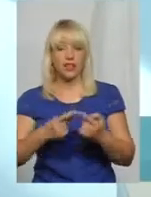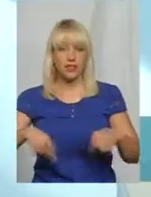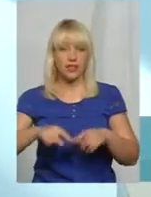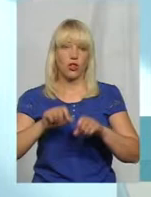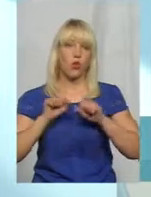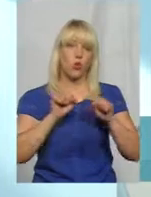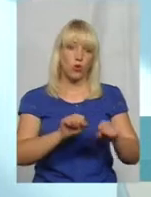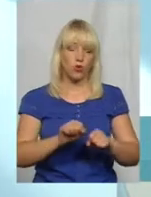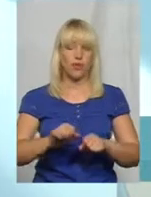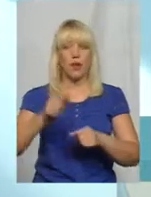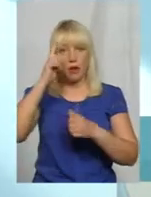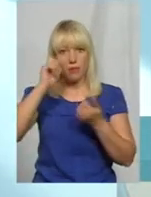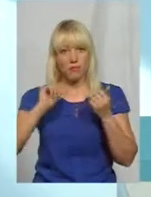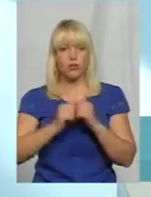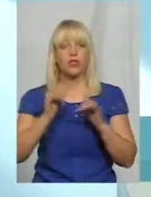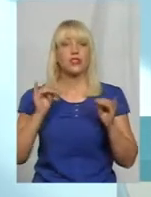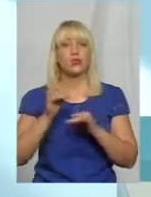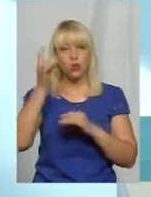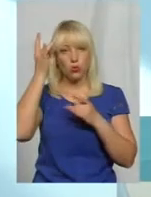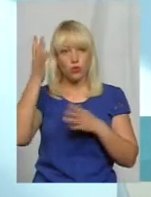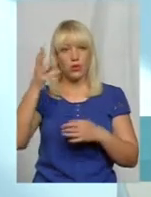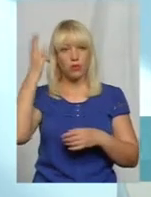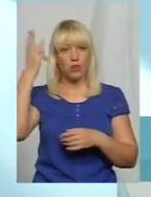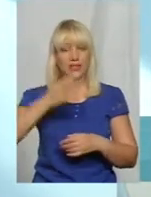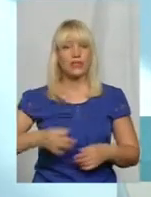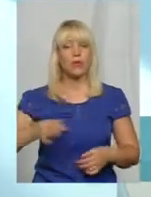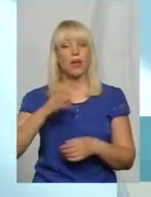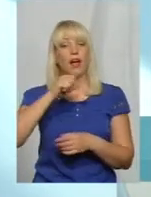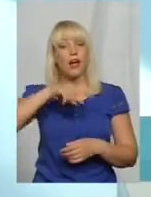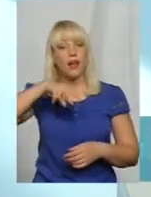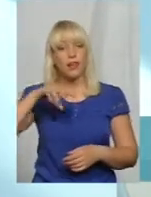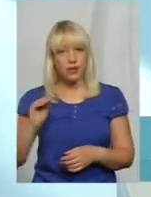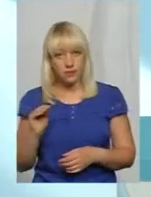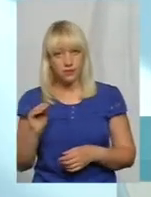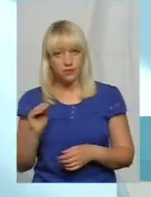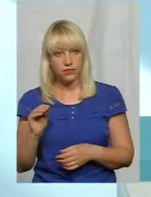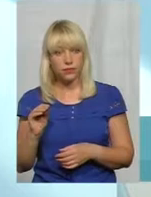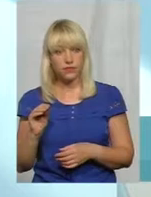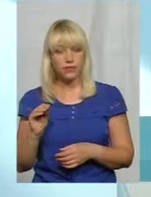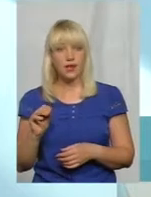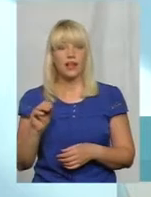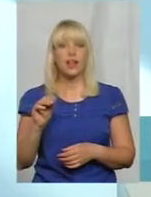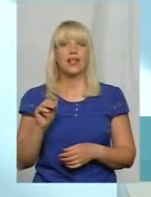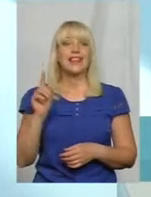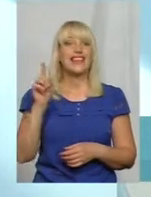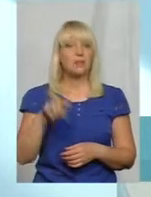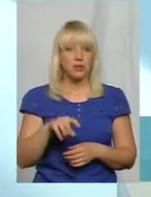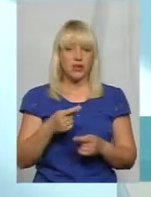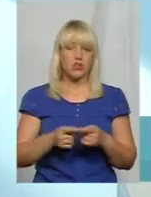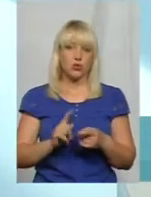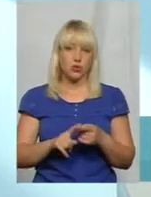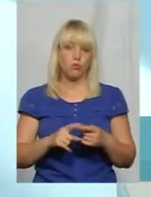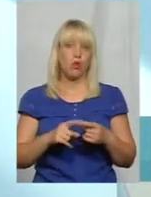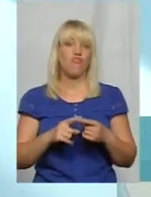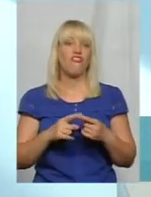охорони пам'яток історії та культури Хмельницької області, але, тим не менше, цьому відділу,